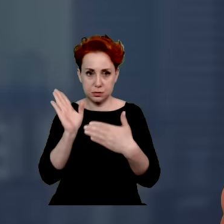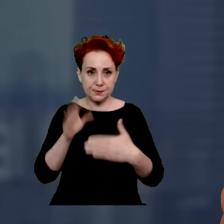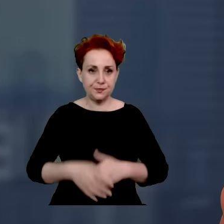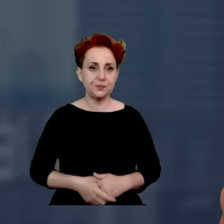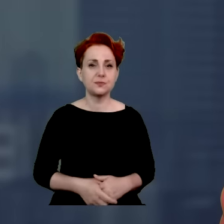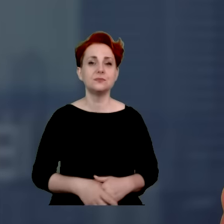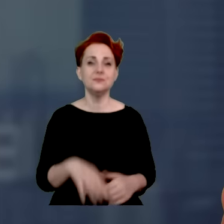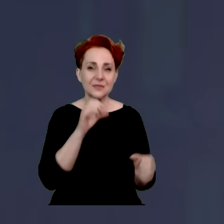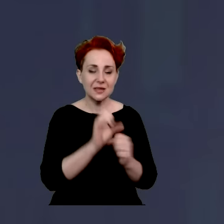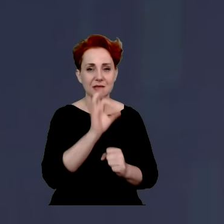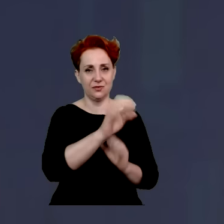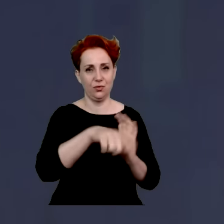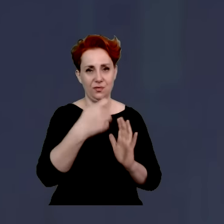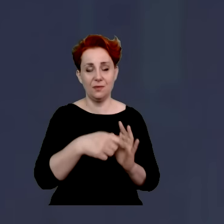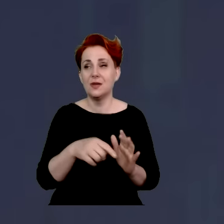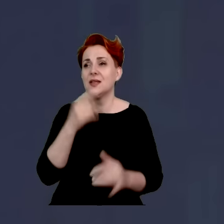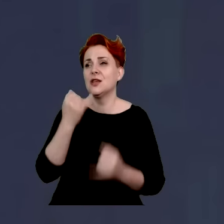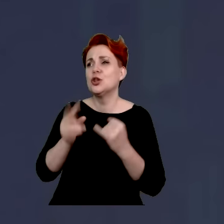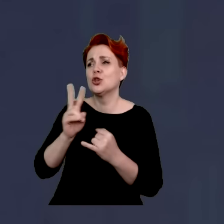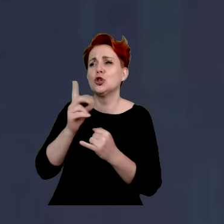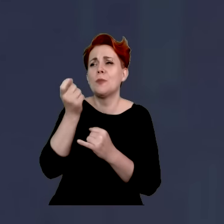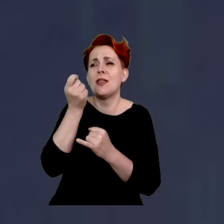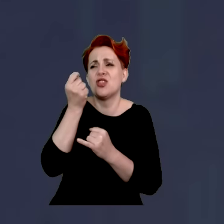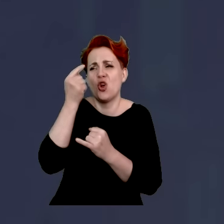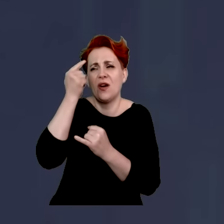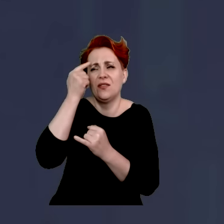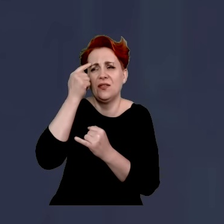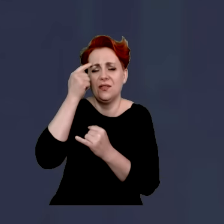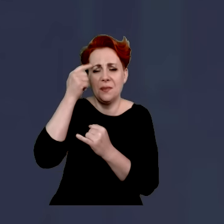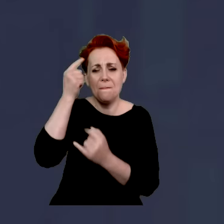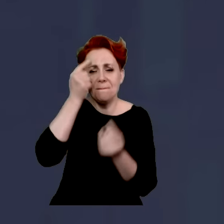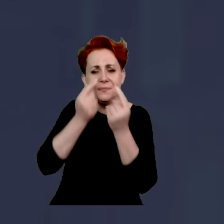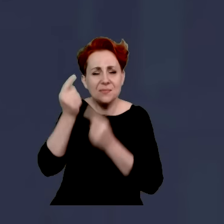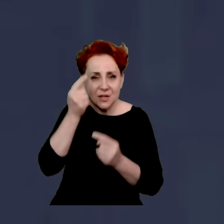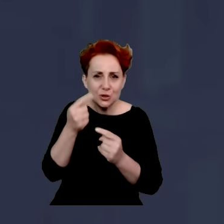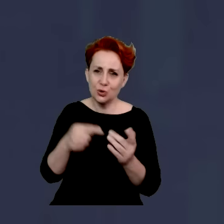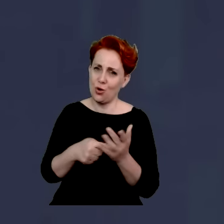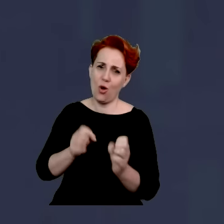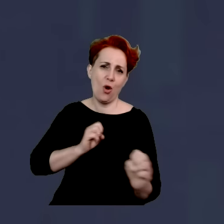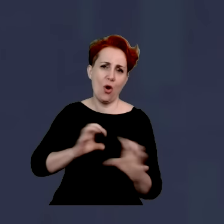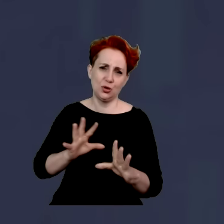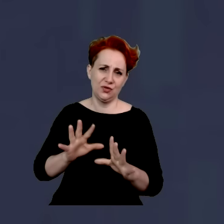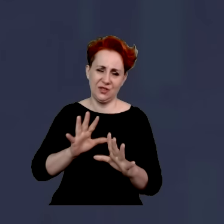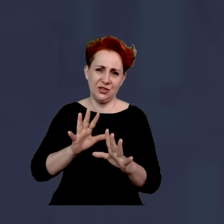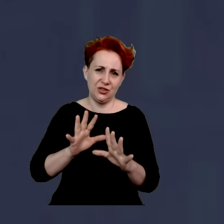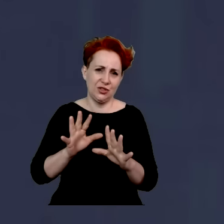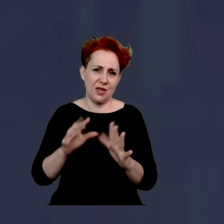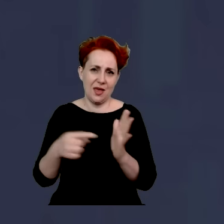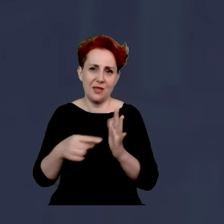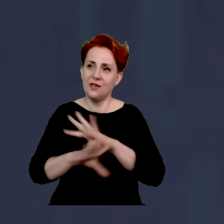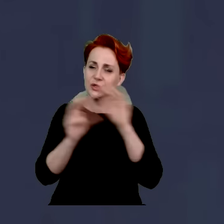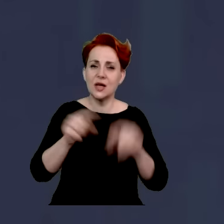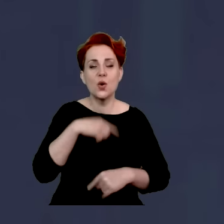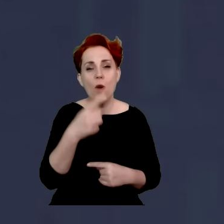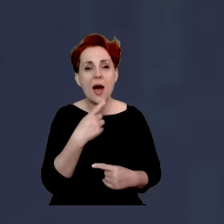narracji jego. ktoś ma odrobinę oleju w głowie, jeżeli ktoś ma odrobinę oleju w głowie, to w sposób oczywisty te wolty i te wszystkie kłamstwa,